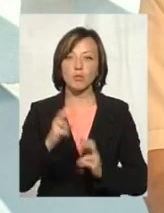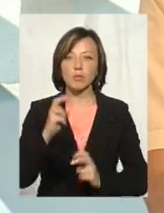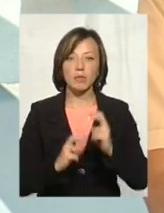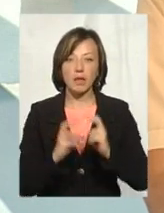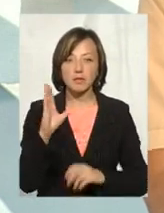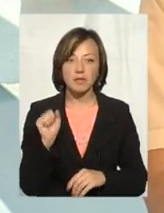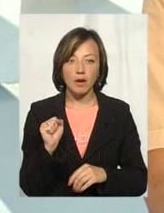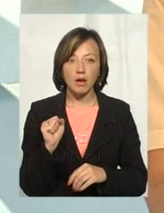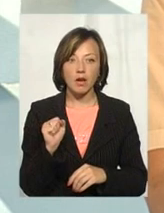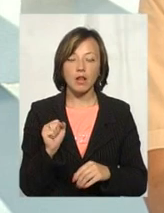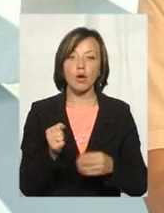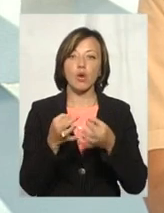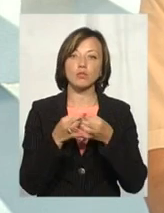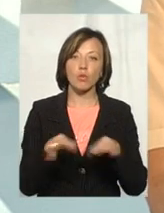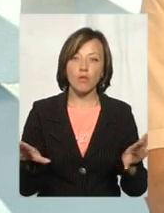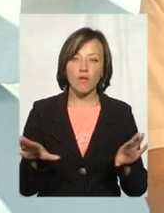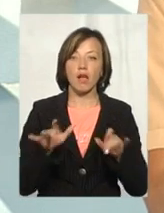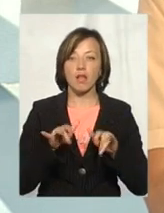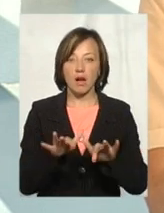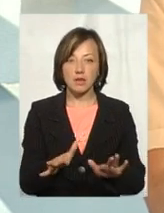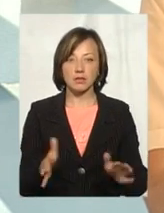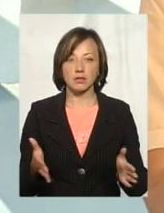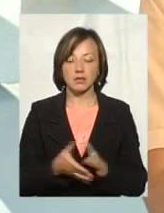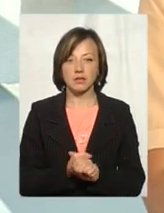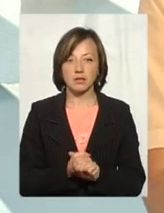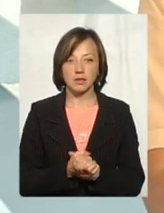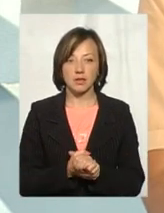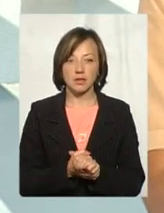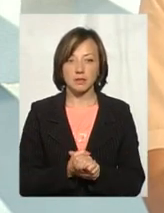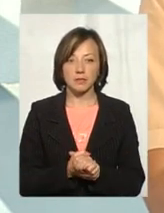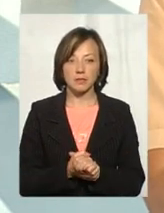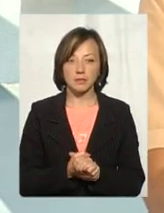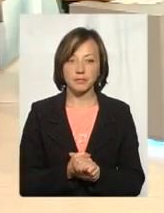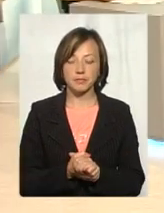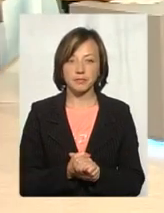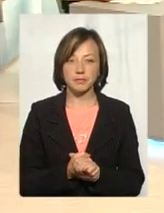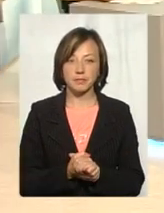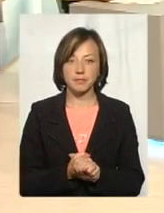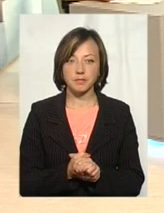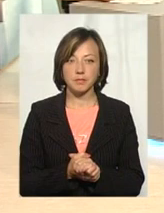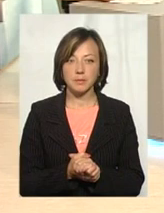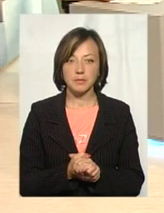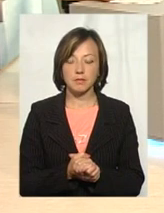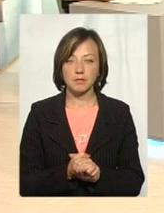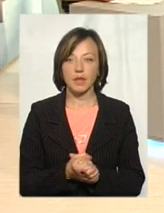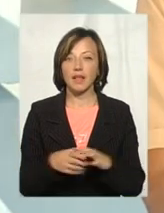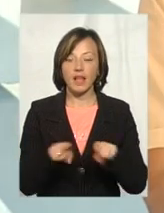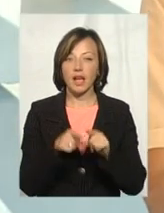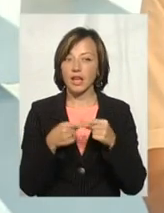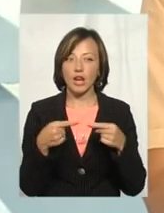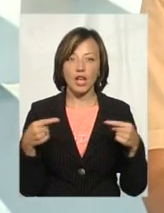підприємства розблокували акцію старкосентринівне сміттєзвалище. Розумієте, я був якраз на нараді. І такі речі